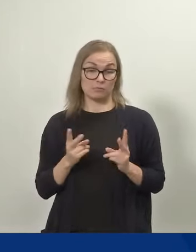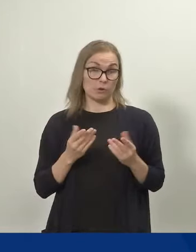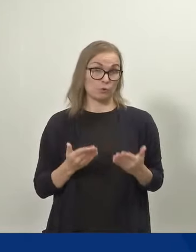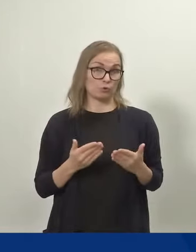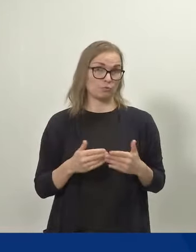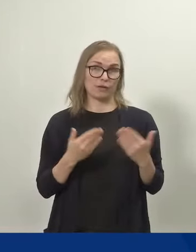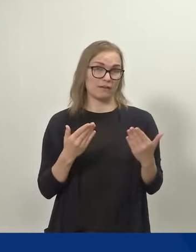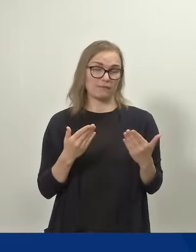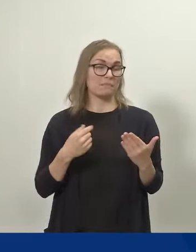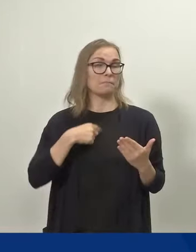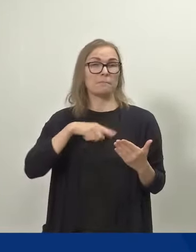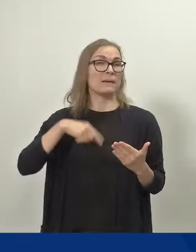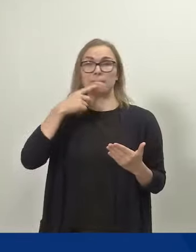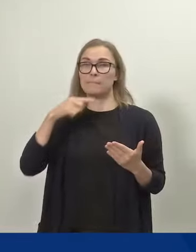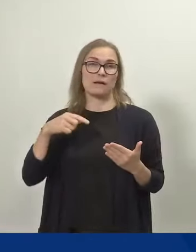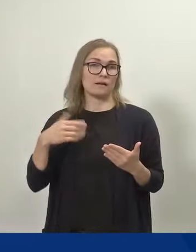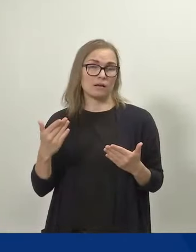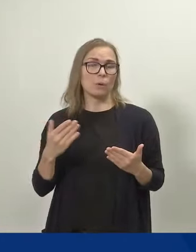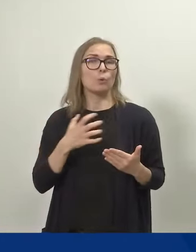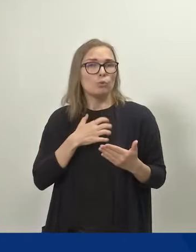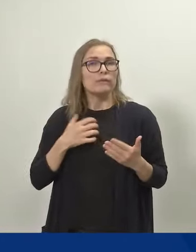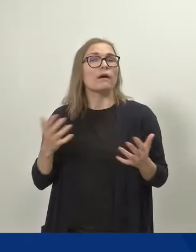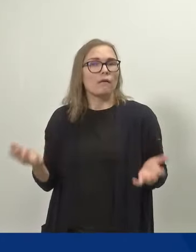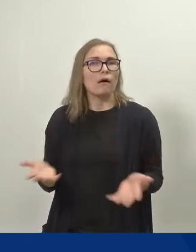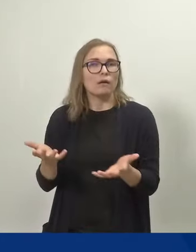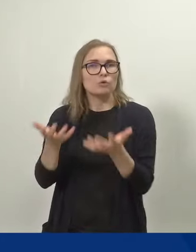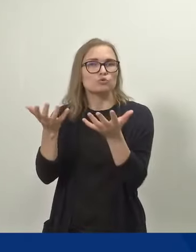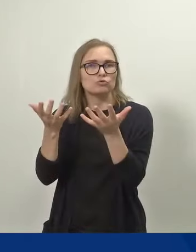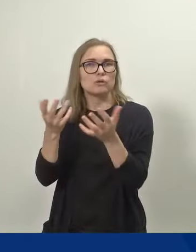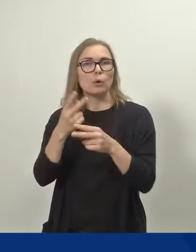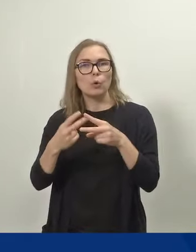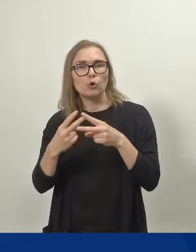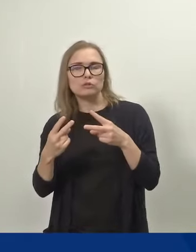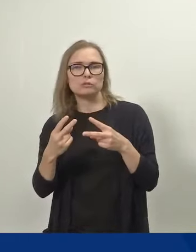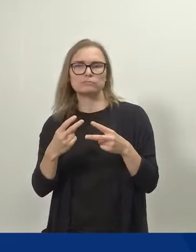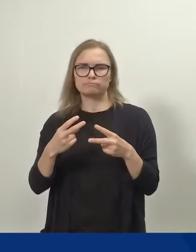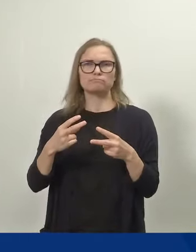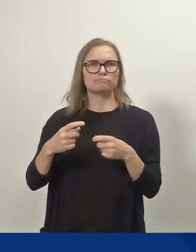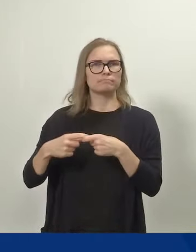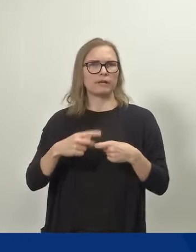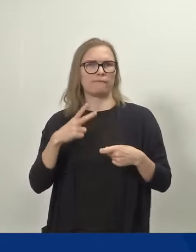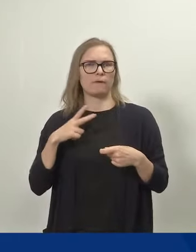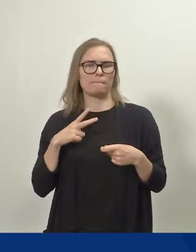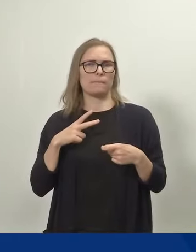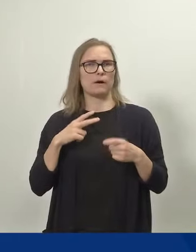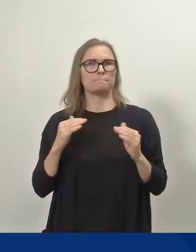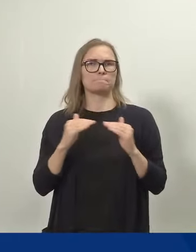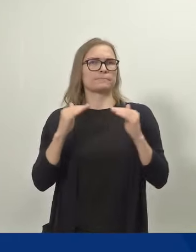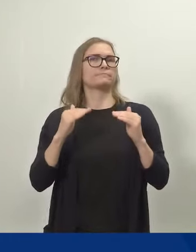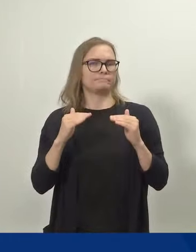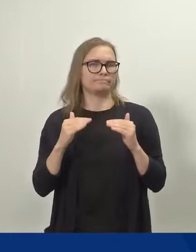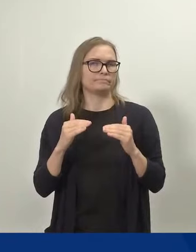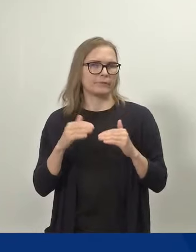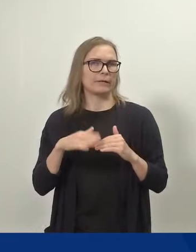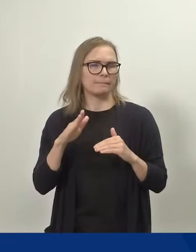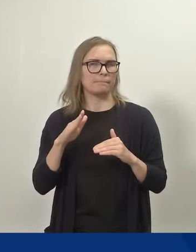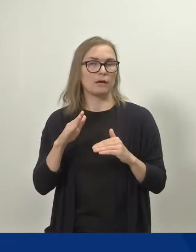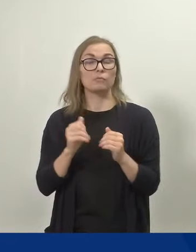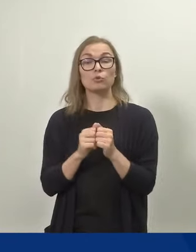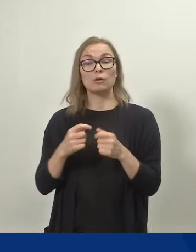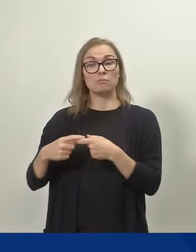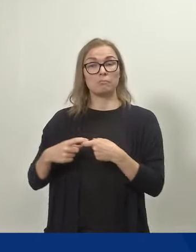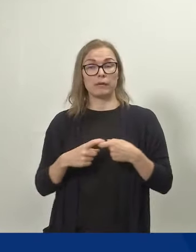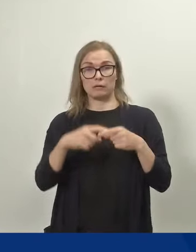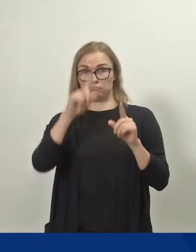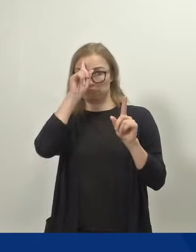kannustamaan tähän perhevapaiden nykyistä tasaisempaan jakautumiseen. Eli perheet voivat halutessaan tehdä